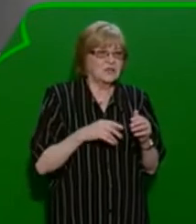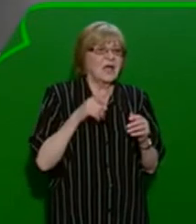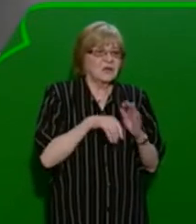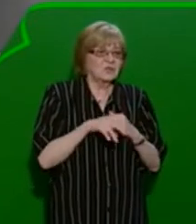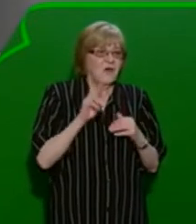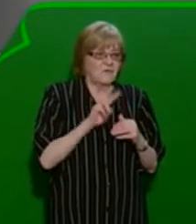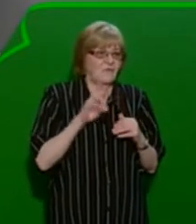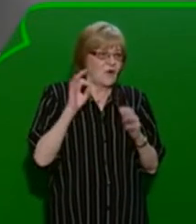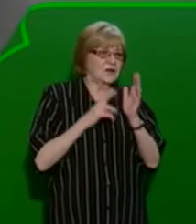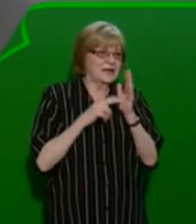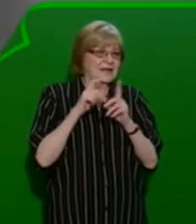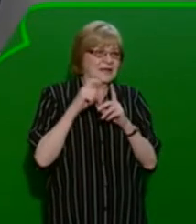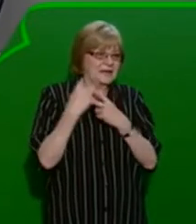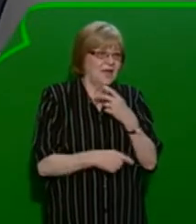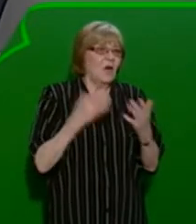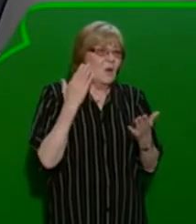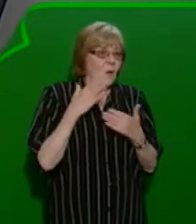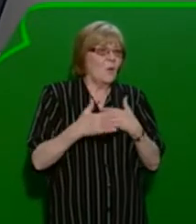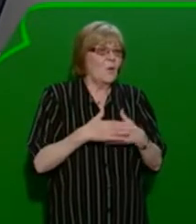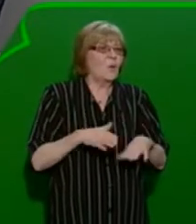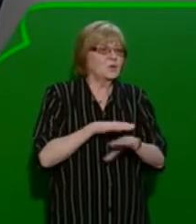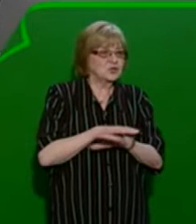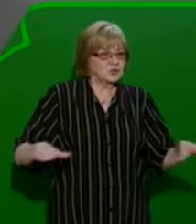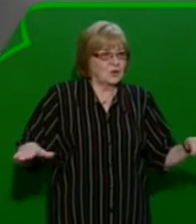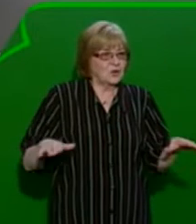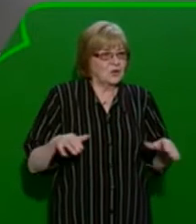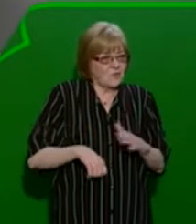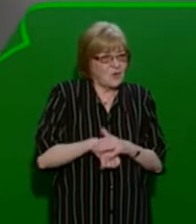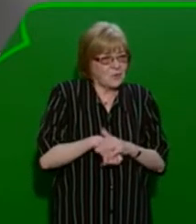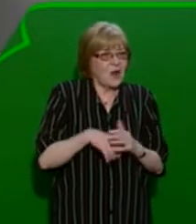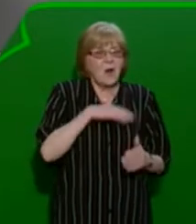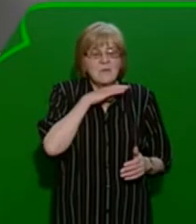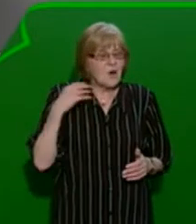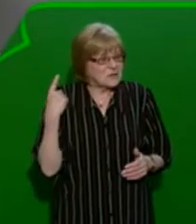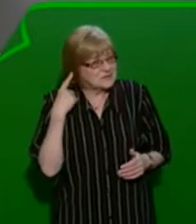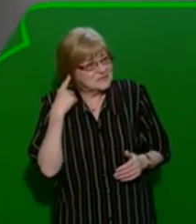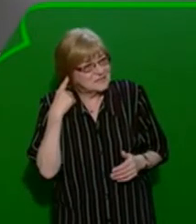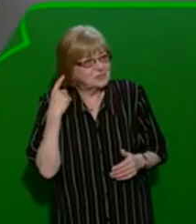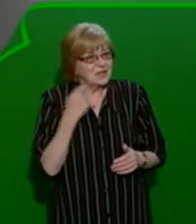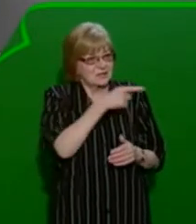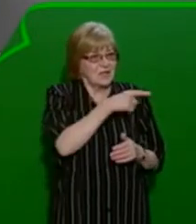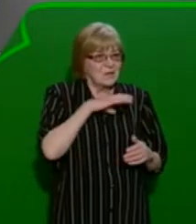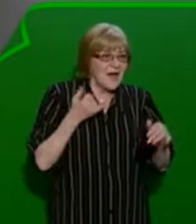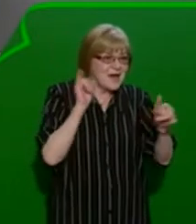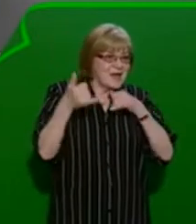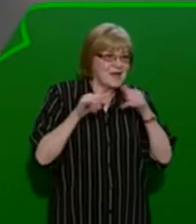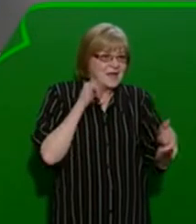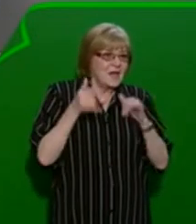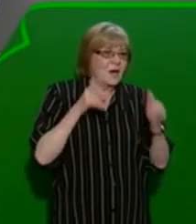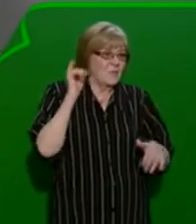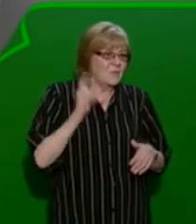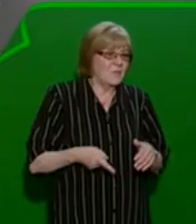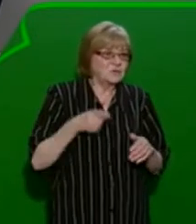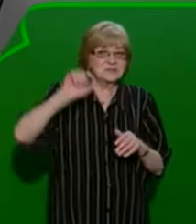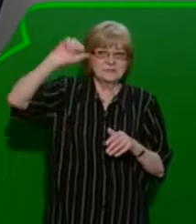musím vysvětlit. Vás u stolního fotbálku je prý hodně slyšet. Slyši, já jsem od Pavla ve rbíře dokonce mimo kameru, že vám musí občas vypínat jistíče,